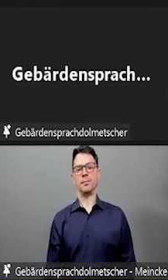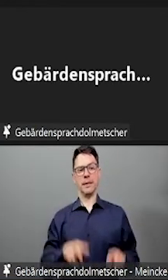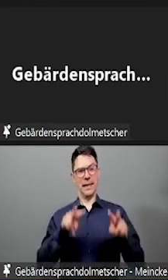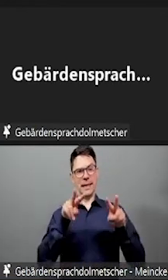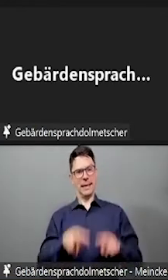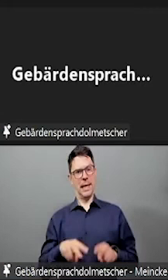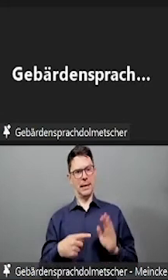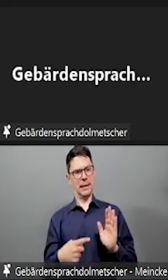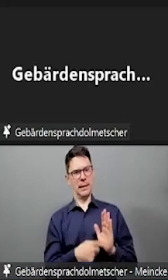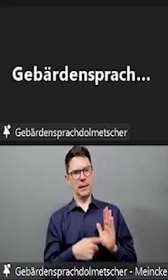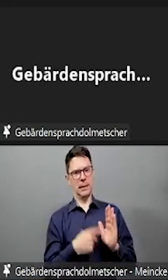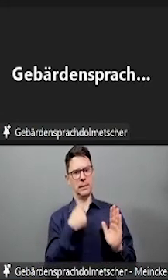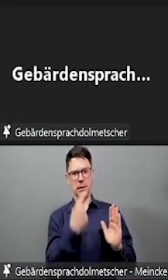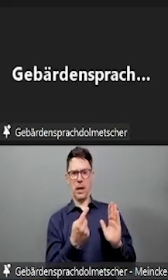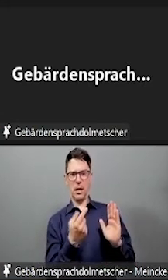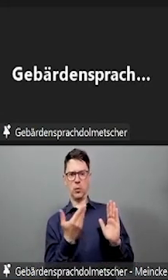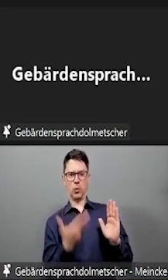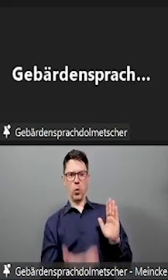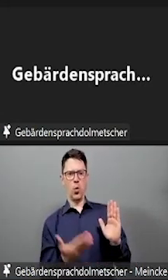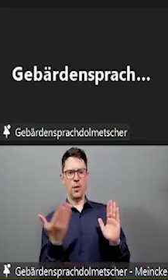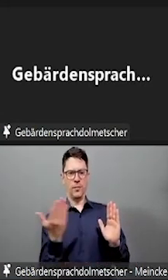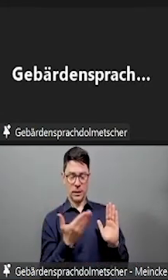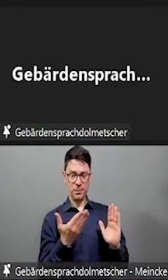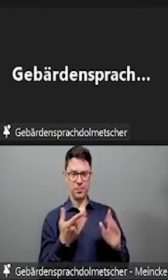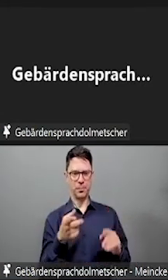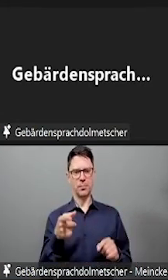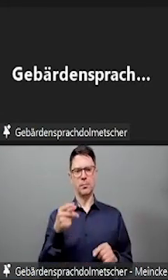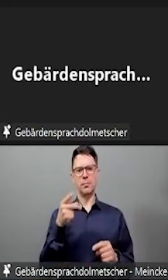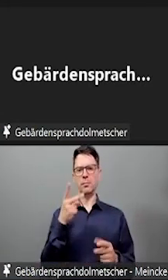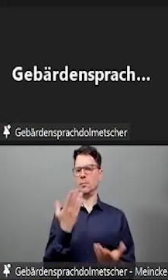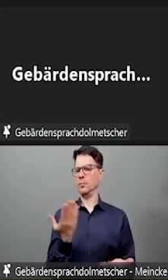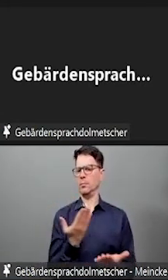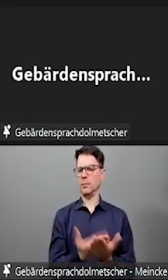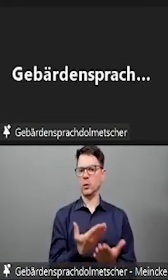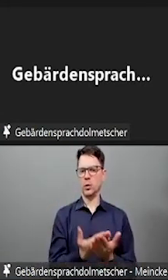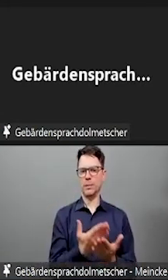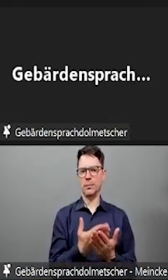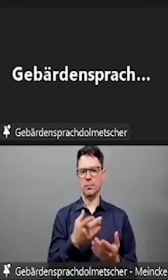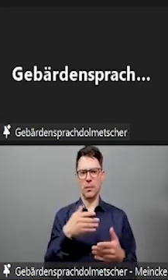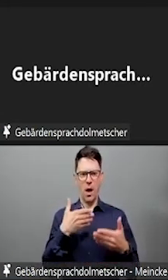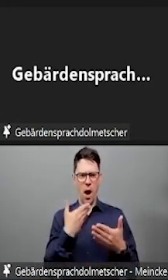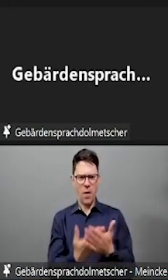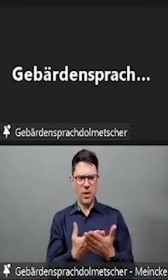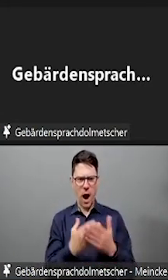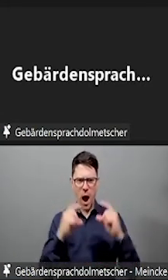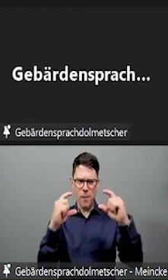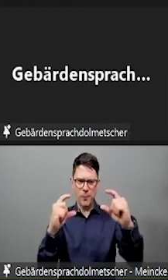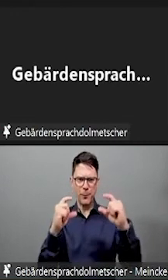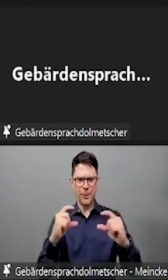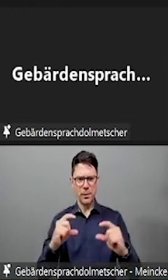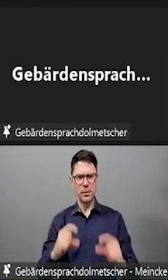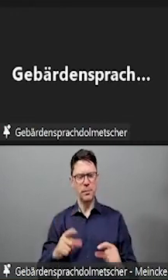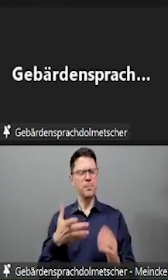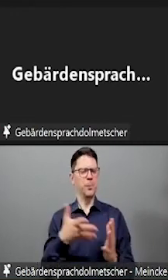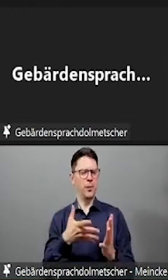Schwierigkeiten gibt bei der Darstellung der bereits im Kopf ermittelten